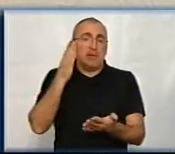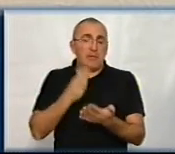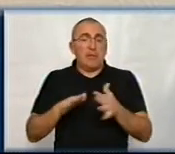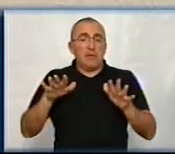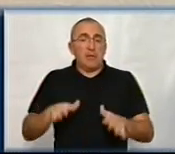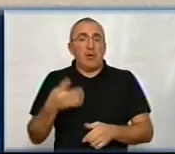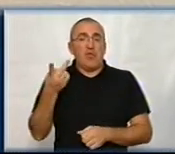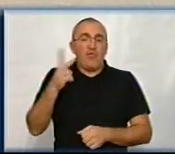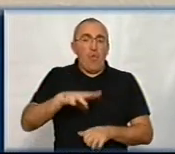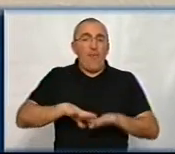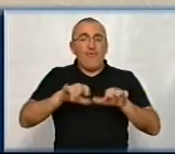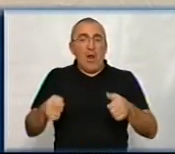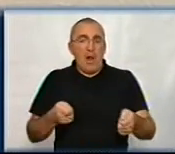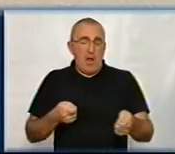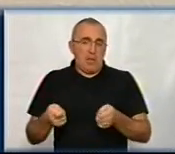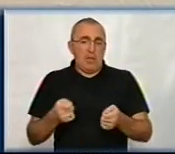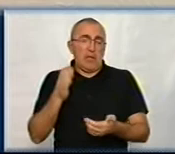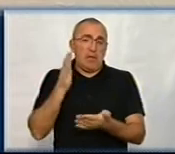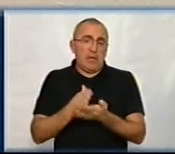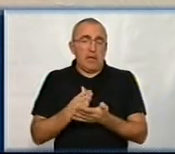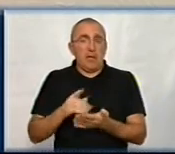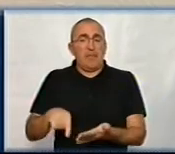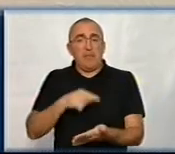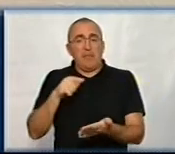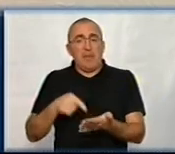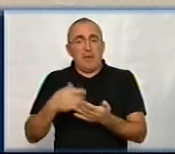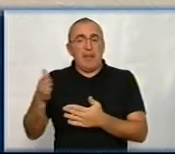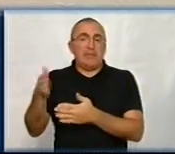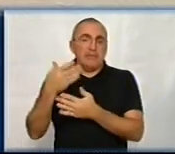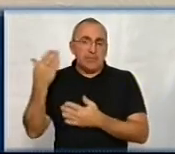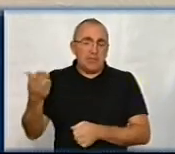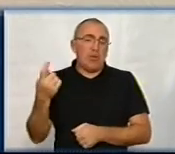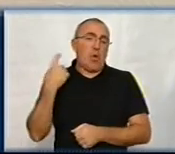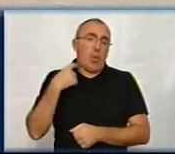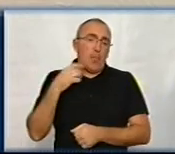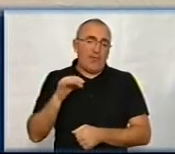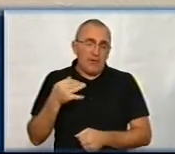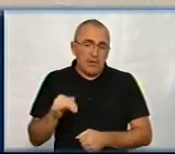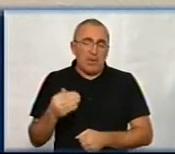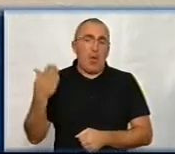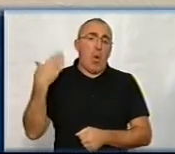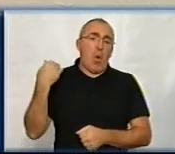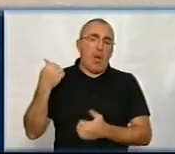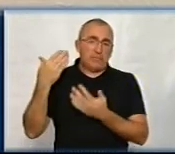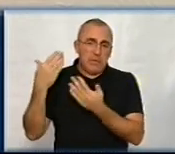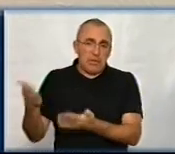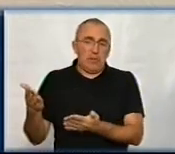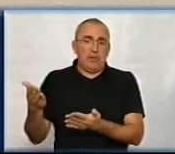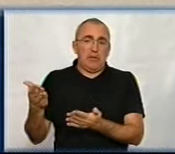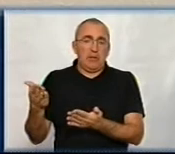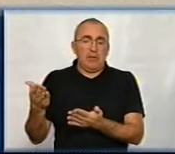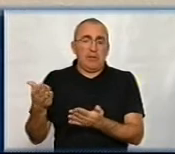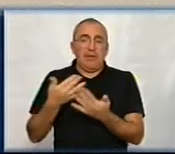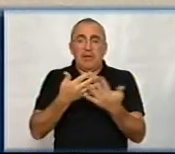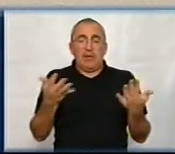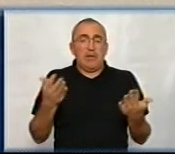місцях двовладнє. Є міста такі, як Знамінка, Кропивницький, Олександрія, та кілька